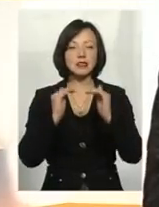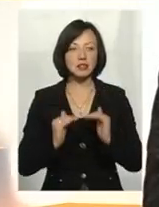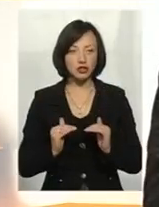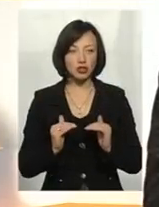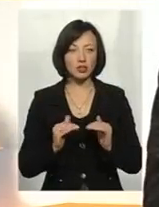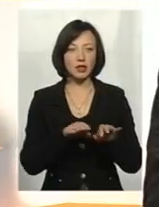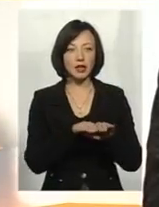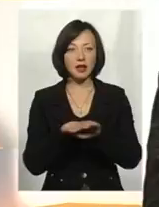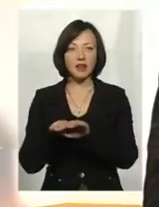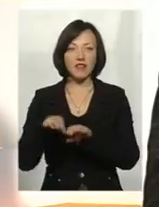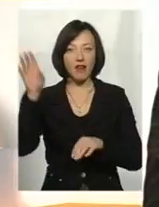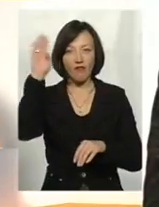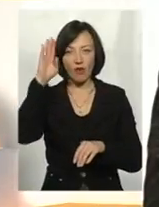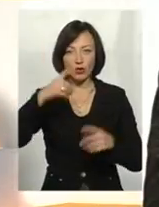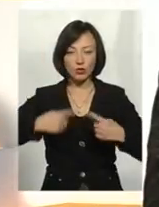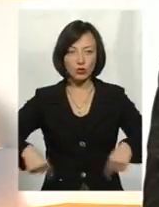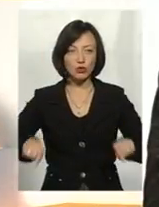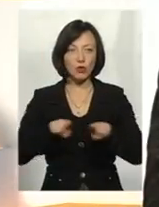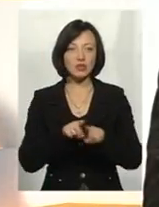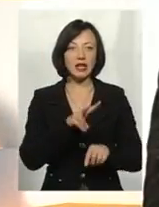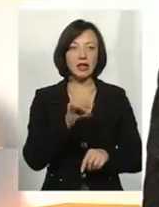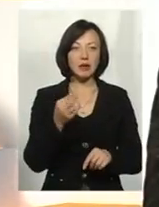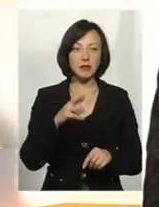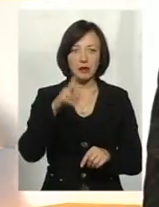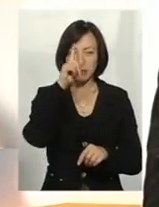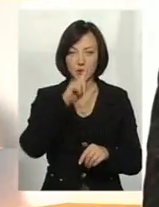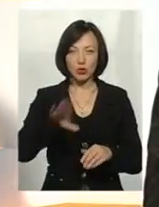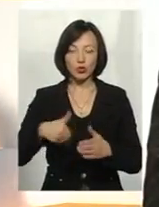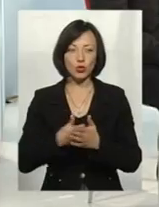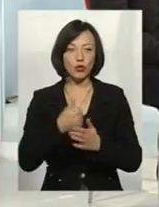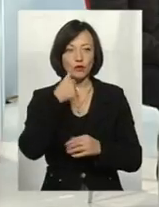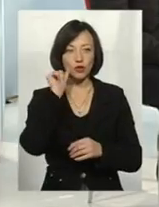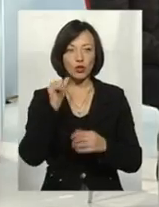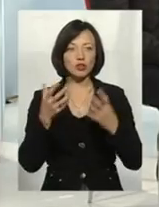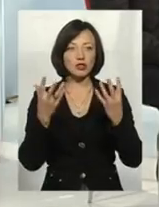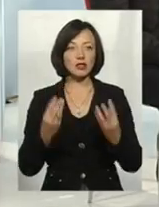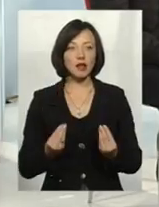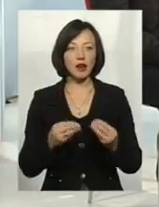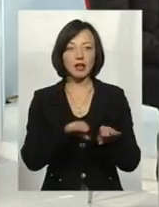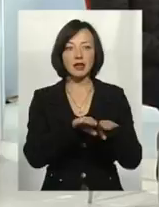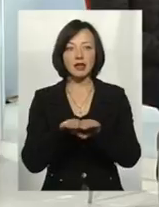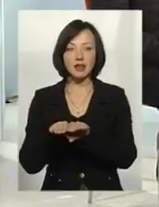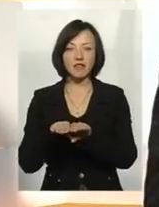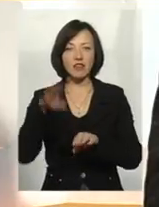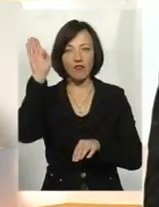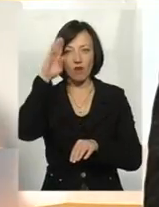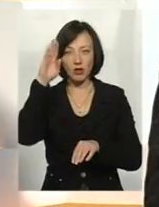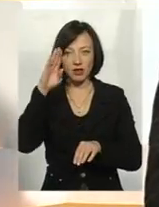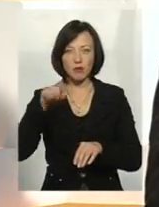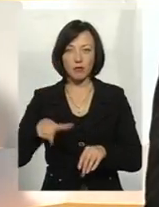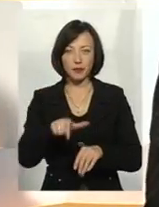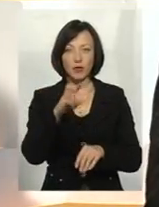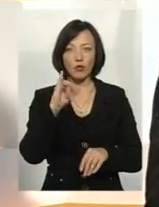рівня водосховища. З липня місяця і по вчорашній день рівень водосховища впав